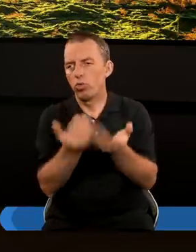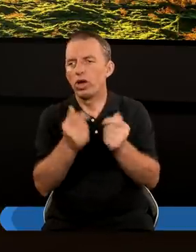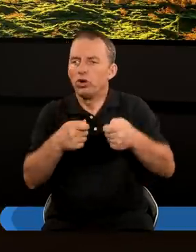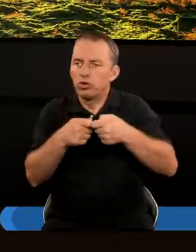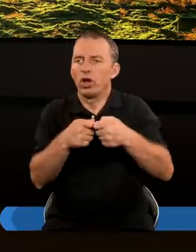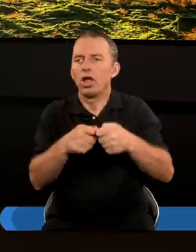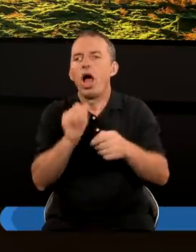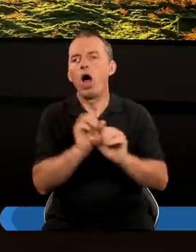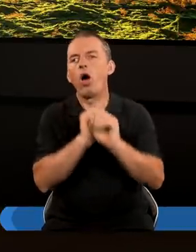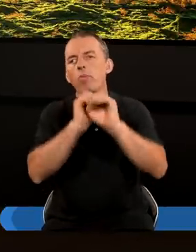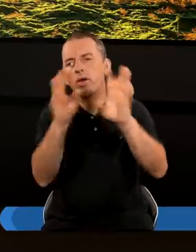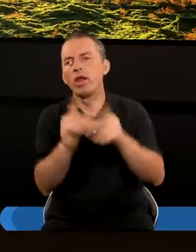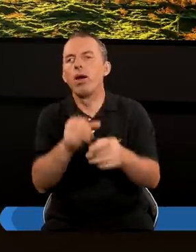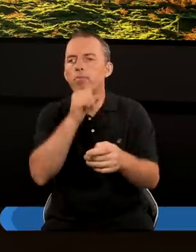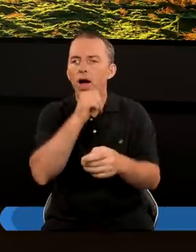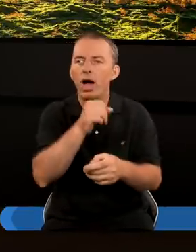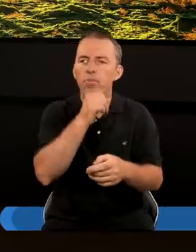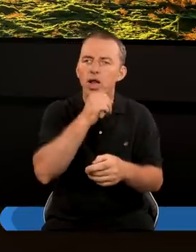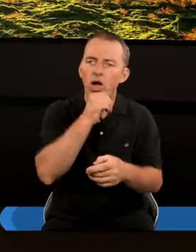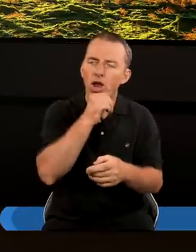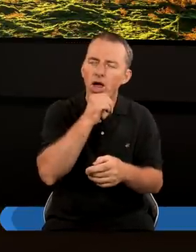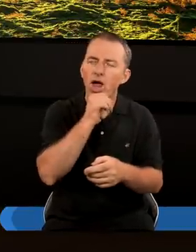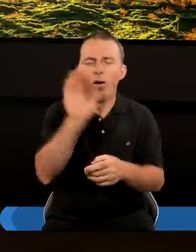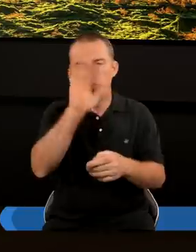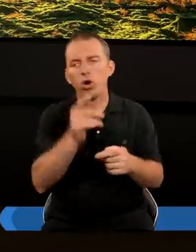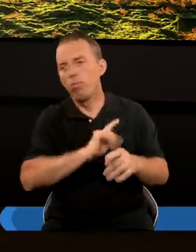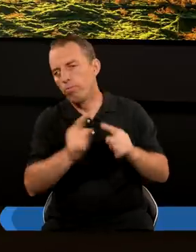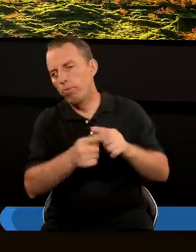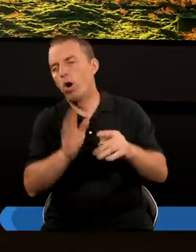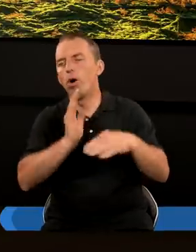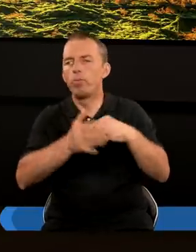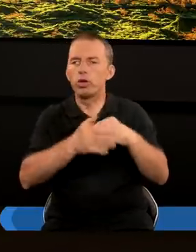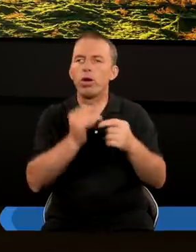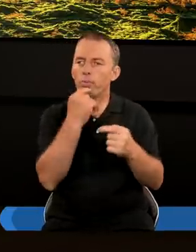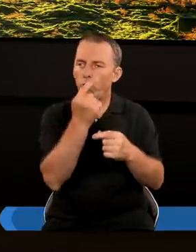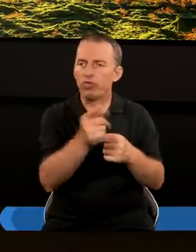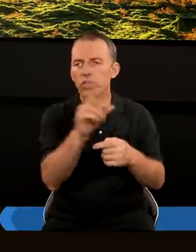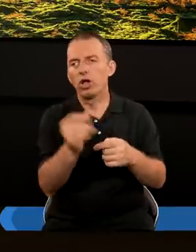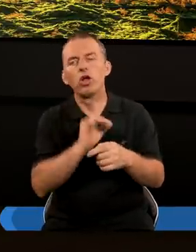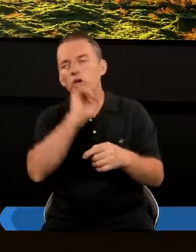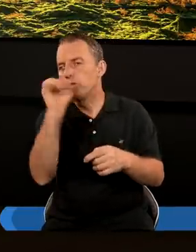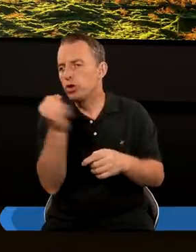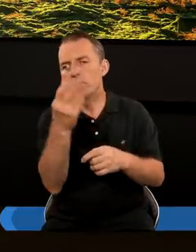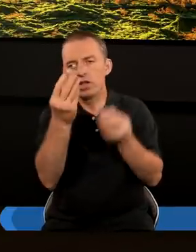ścisły związek Z tym apokaliptycznym Babilonem Pan Bóg po potopie powiedział, że Już nigdy więcej